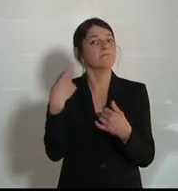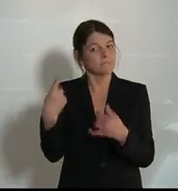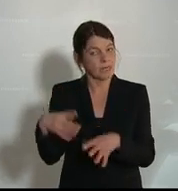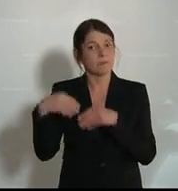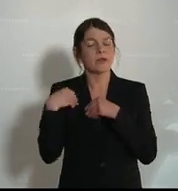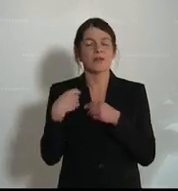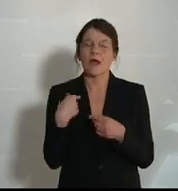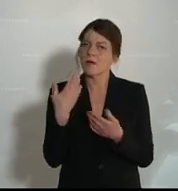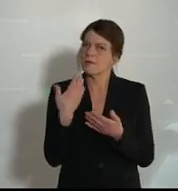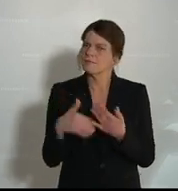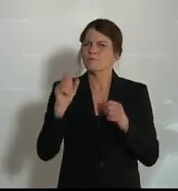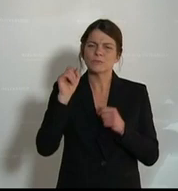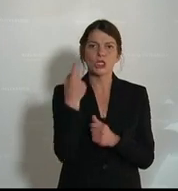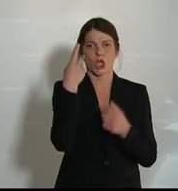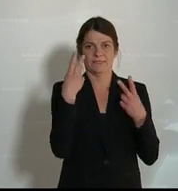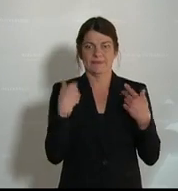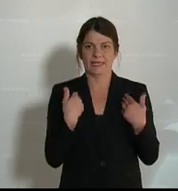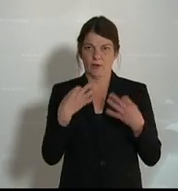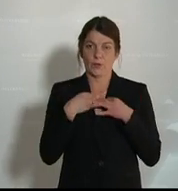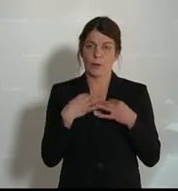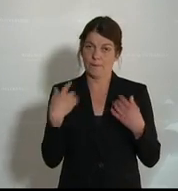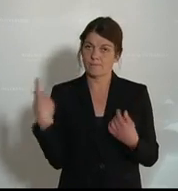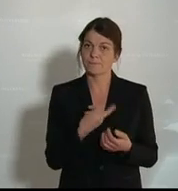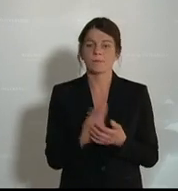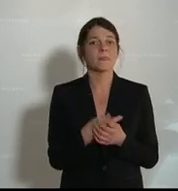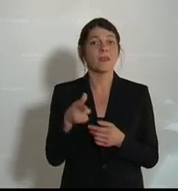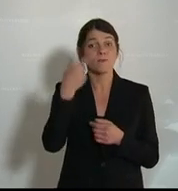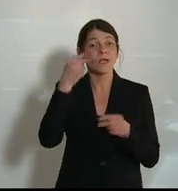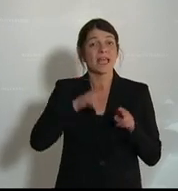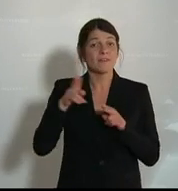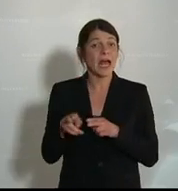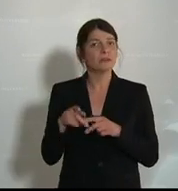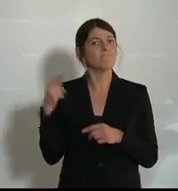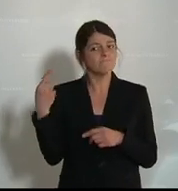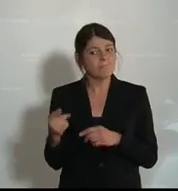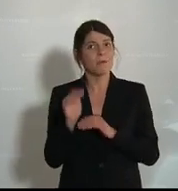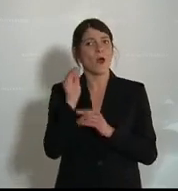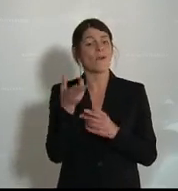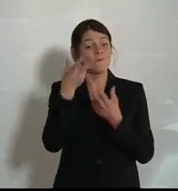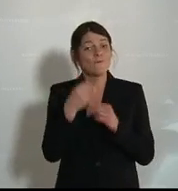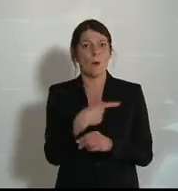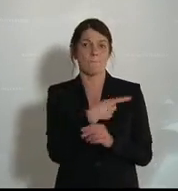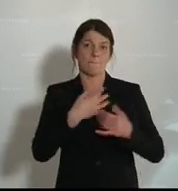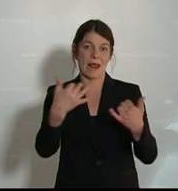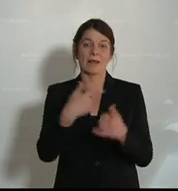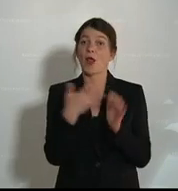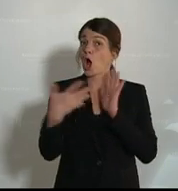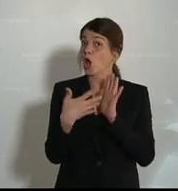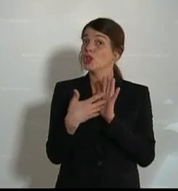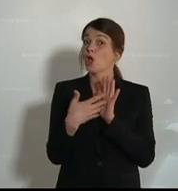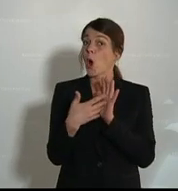darauf legen wir besonderen Wert. Die Volksanwaltschaft ist ein Organ des Parlaments, ist ein Kontrollorgan